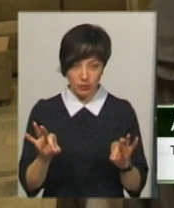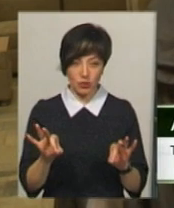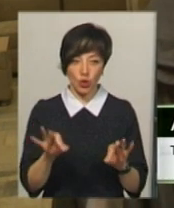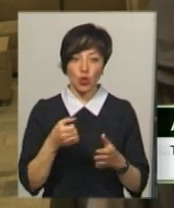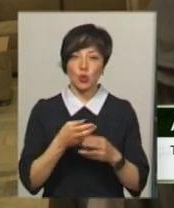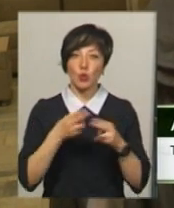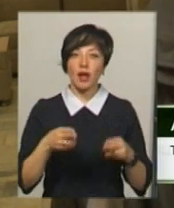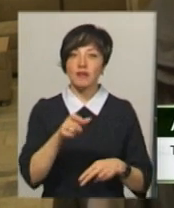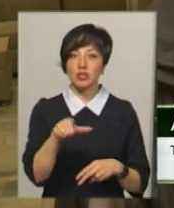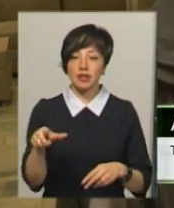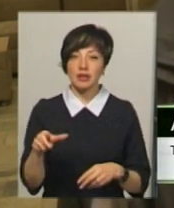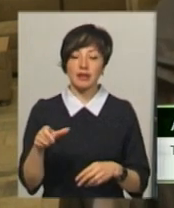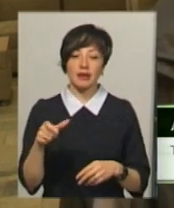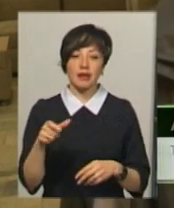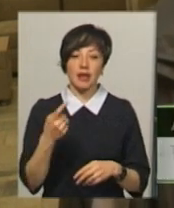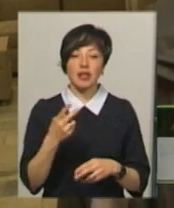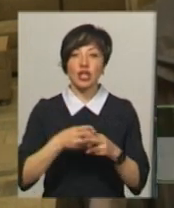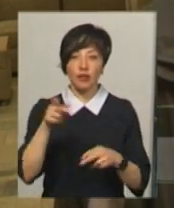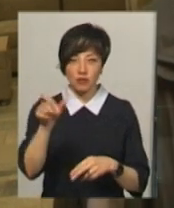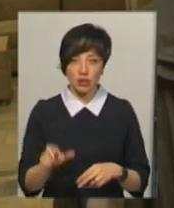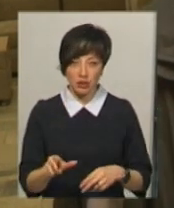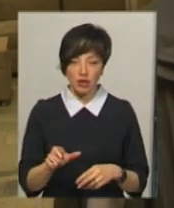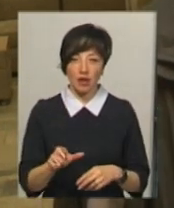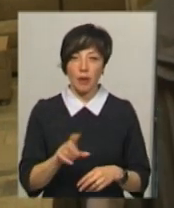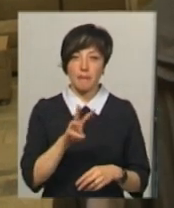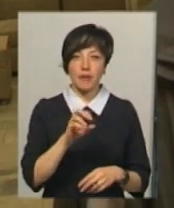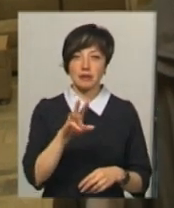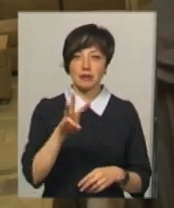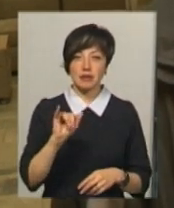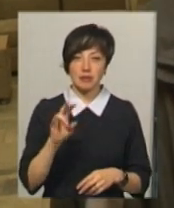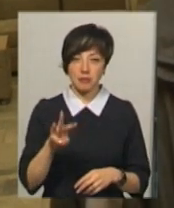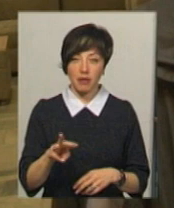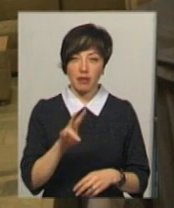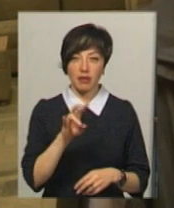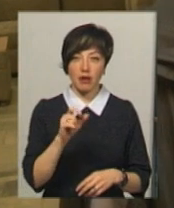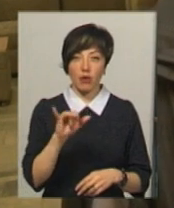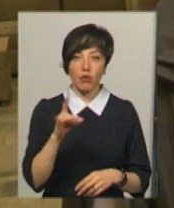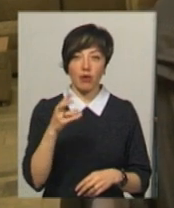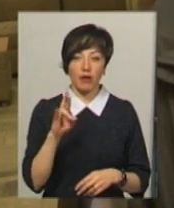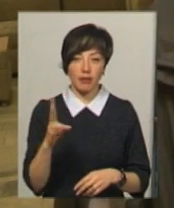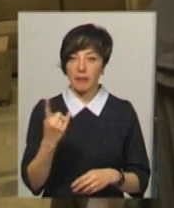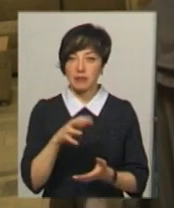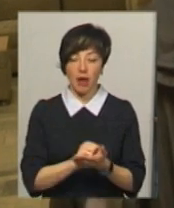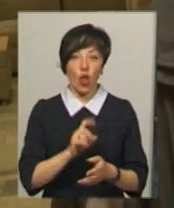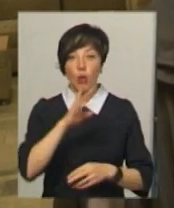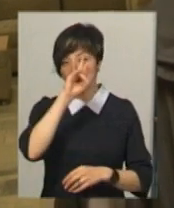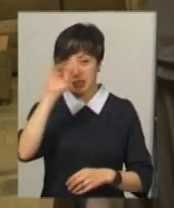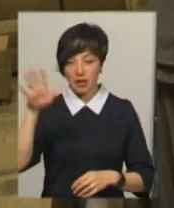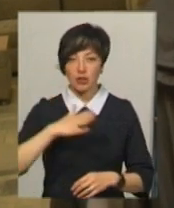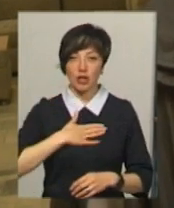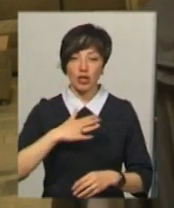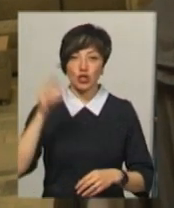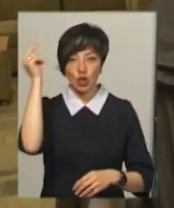Дунаєвчанин, який дебютував, онгурян Максим, він зайняв перше місце. Але сенсацією був наш